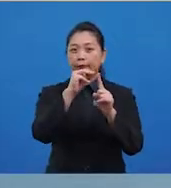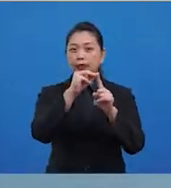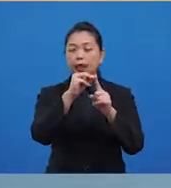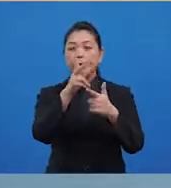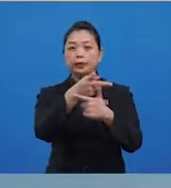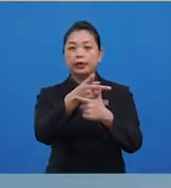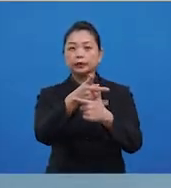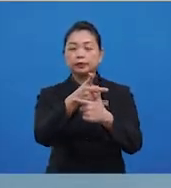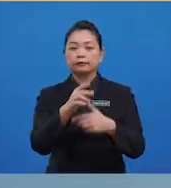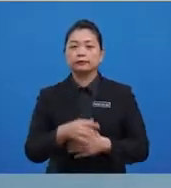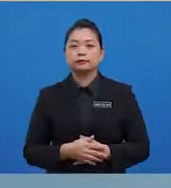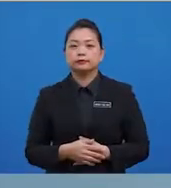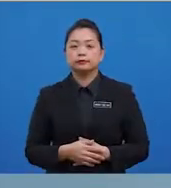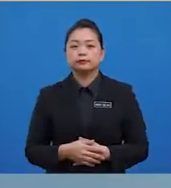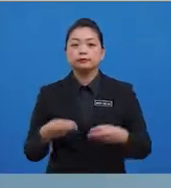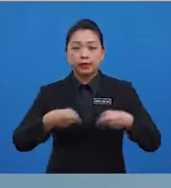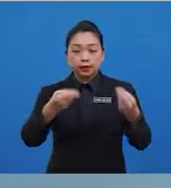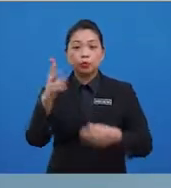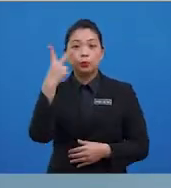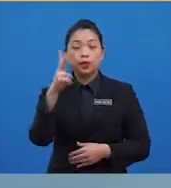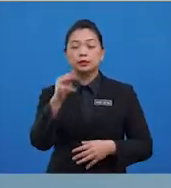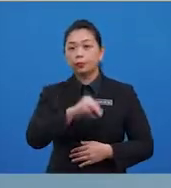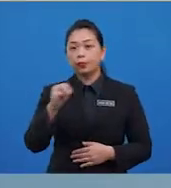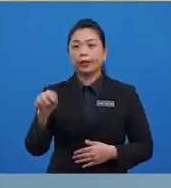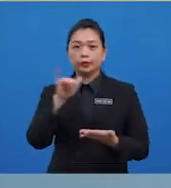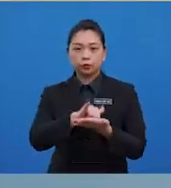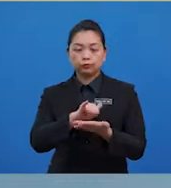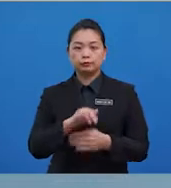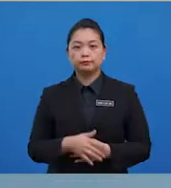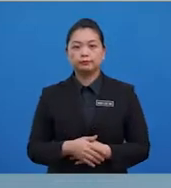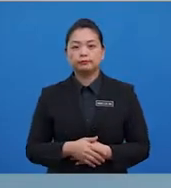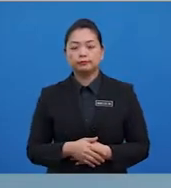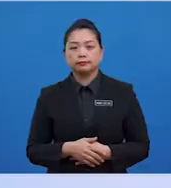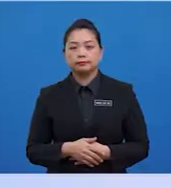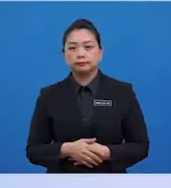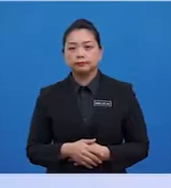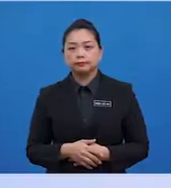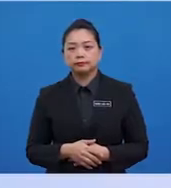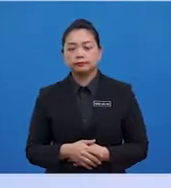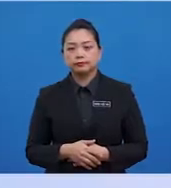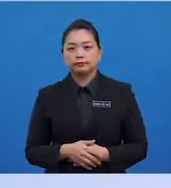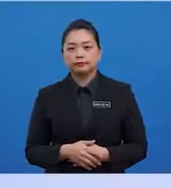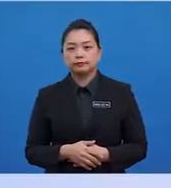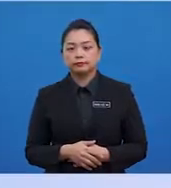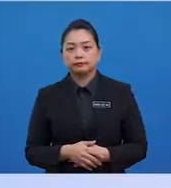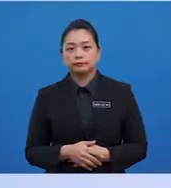subjek matematik bagi 12 murid tersebut. Setelah mempelajari sukatan kecenderungan